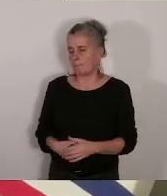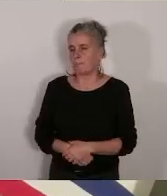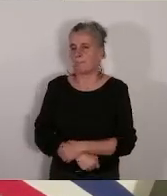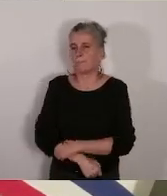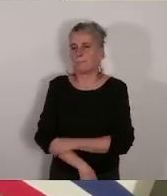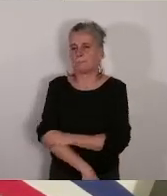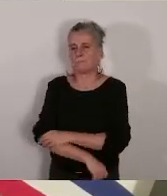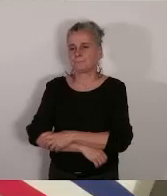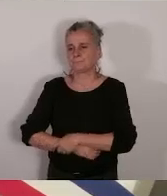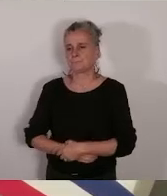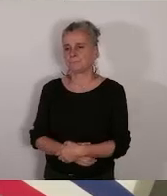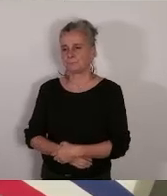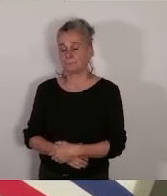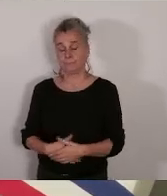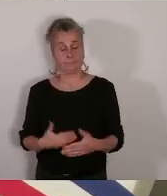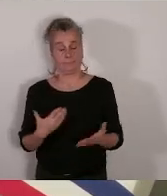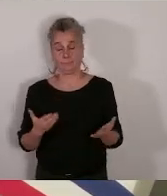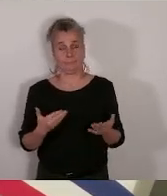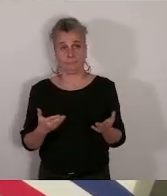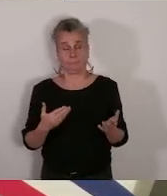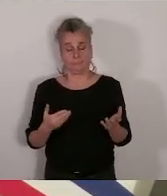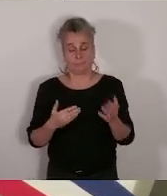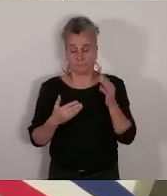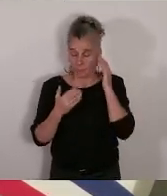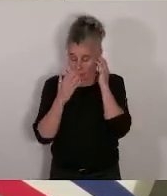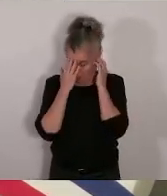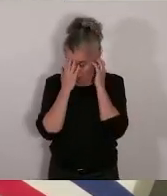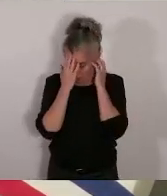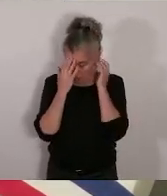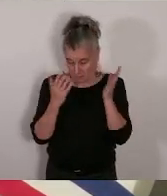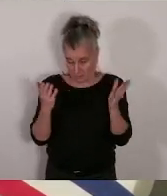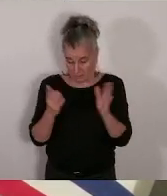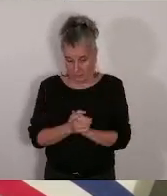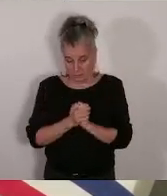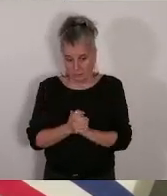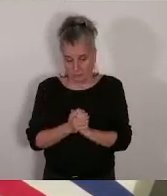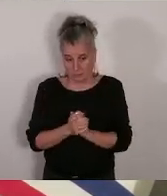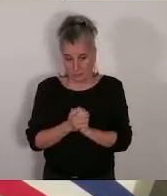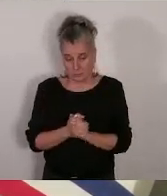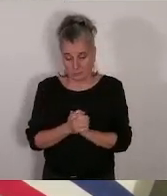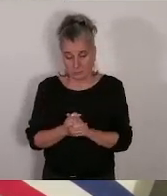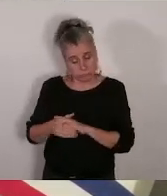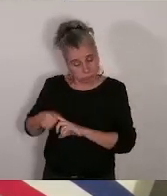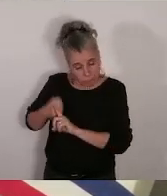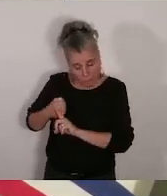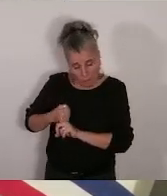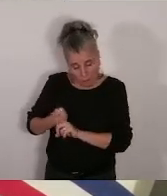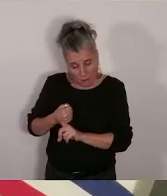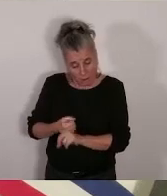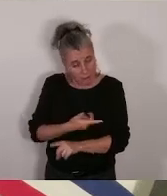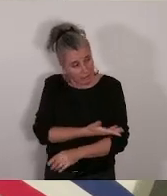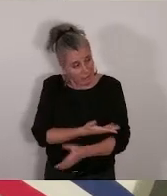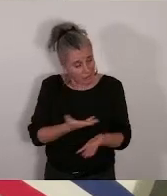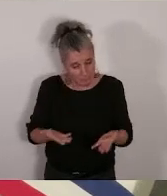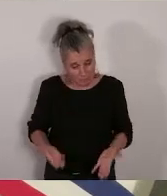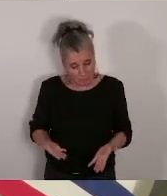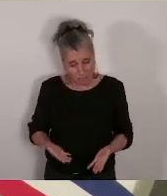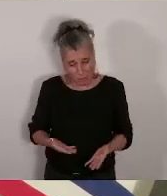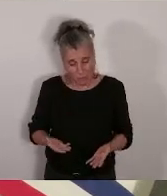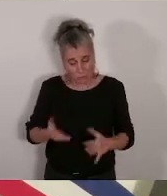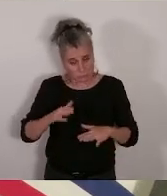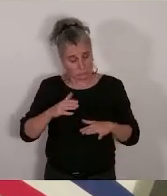Merci. Qu'est-ce qu'il ne pas entendre ? Franchement, d'avoir mené ce combat et effectivement d'avoir plutôt